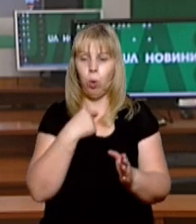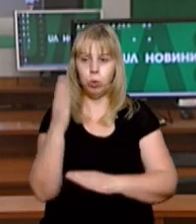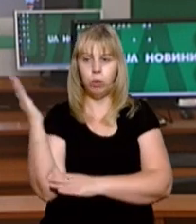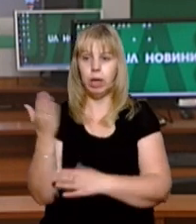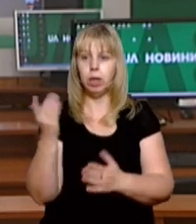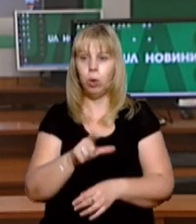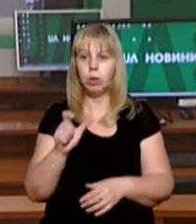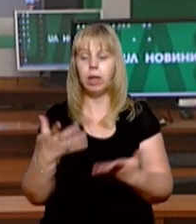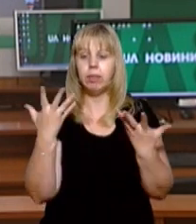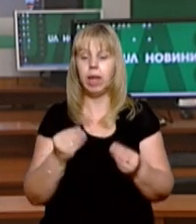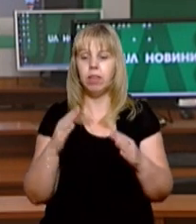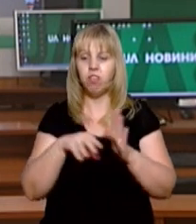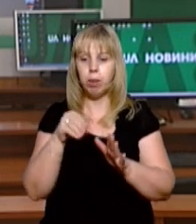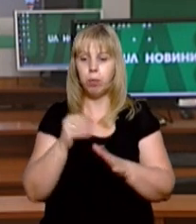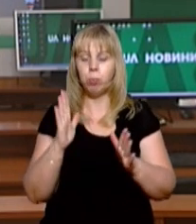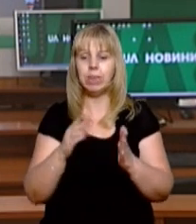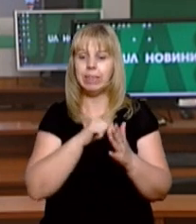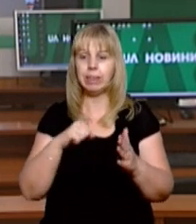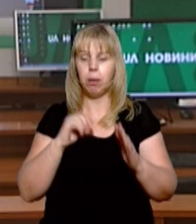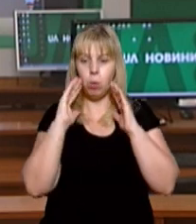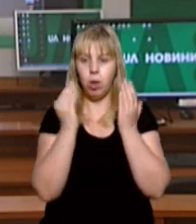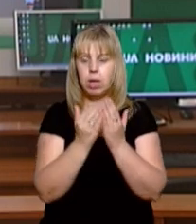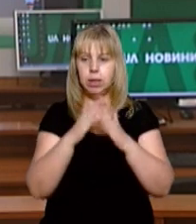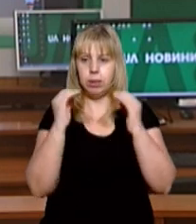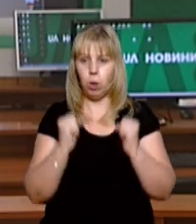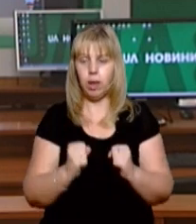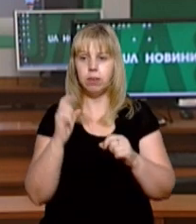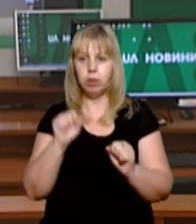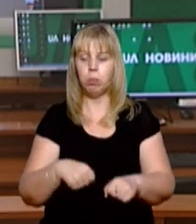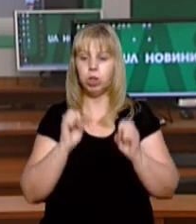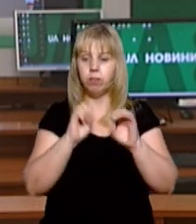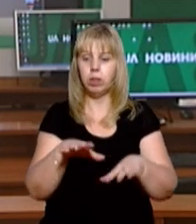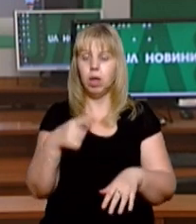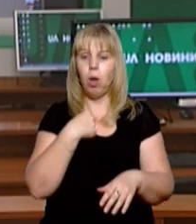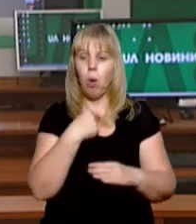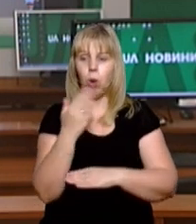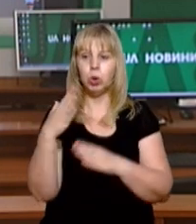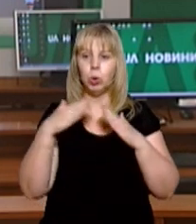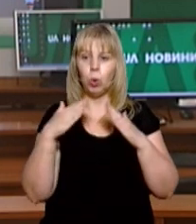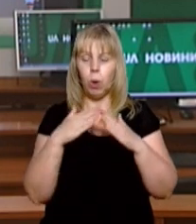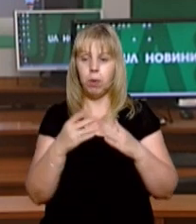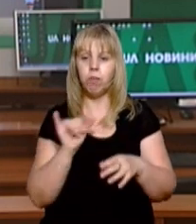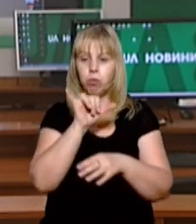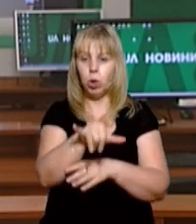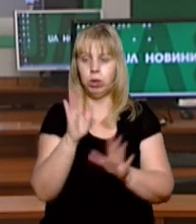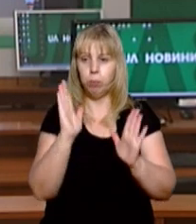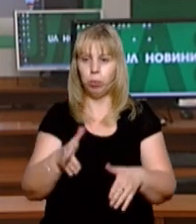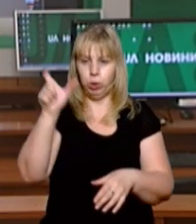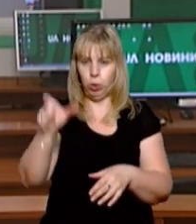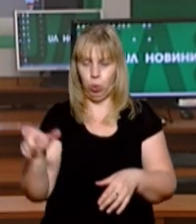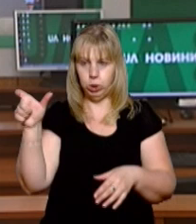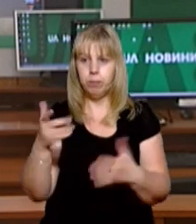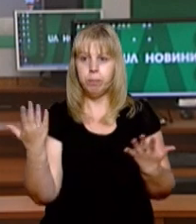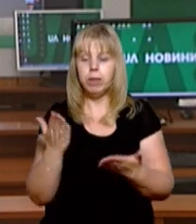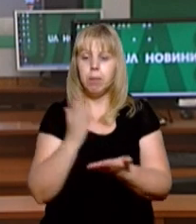людей, які будуть в день виборів. На самоізоляції вони можуть віддати свої голоси вдома. До них прийдуть члени виборчої